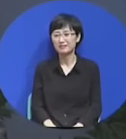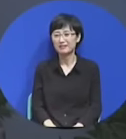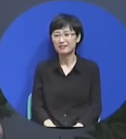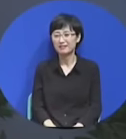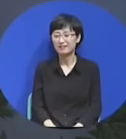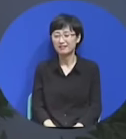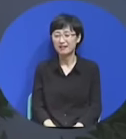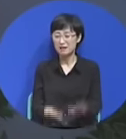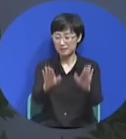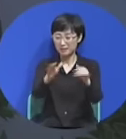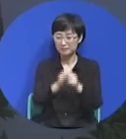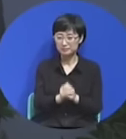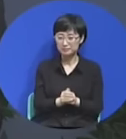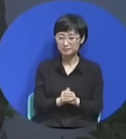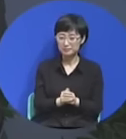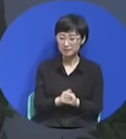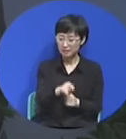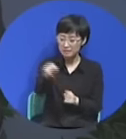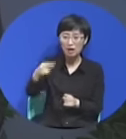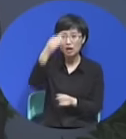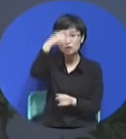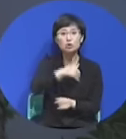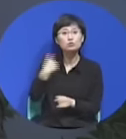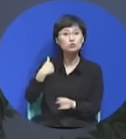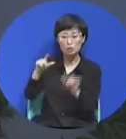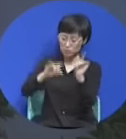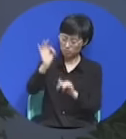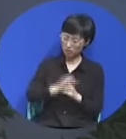그래서 막 특이한 방법을 만들어냅니다.